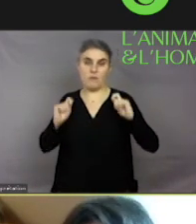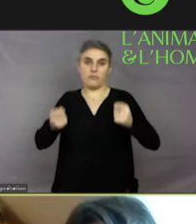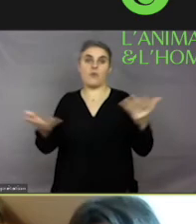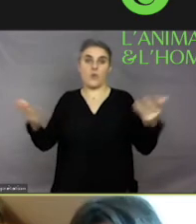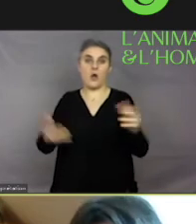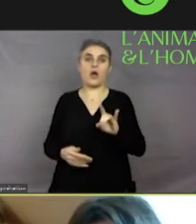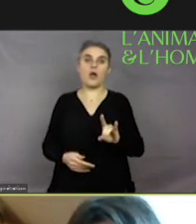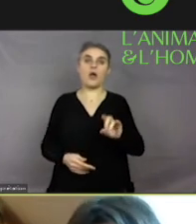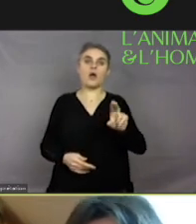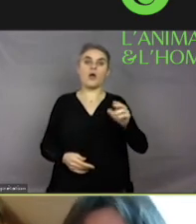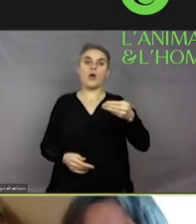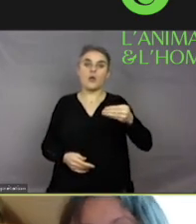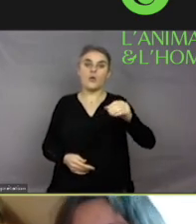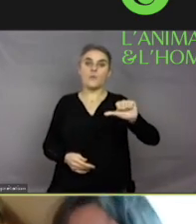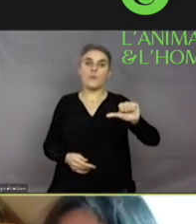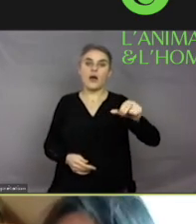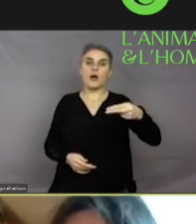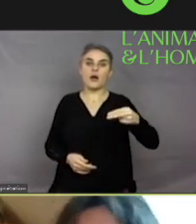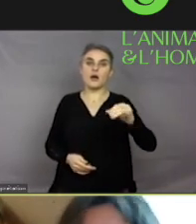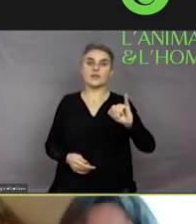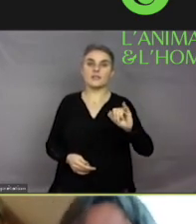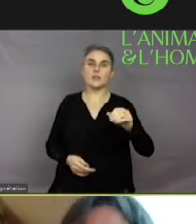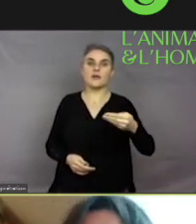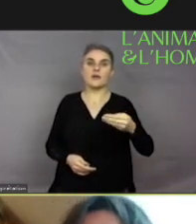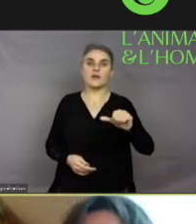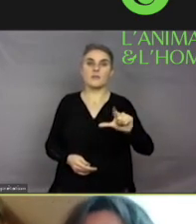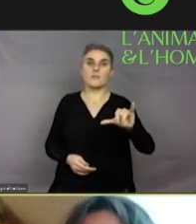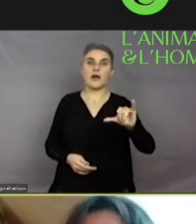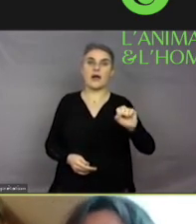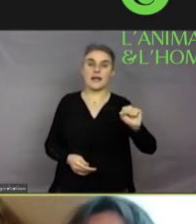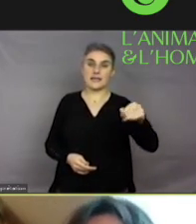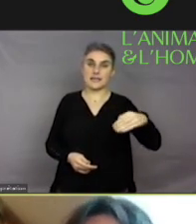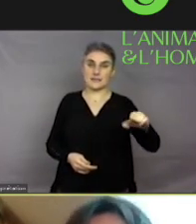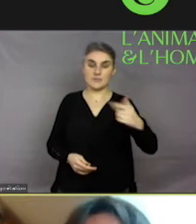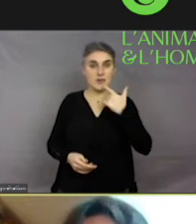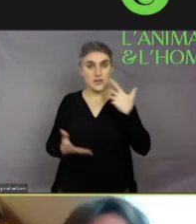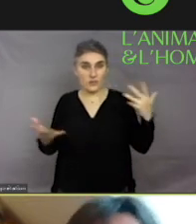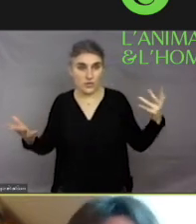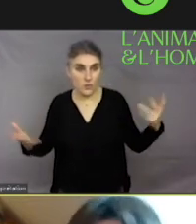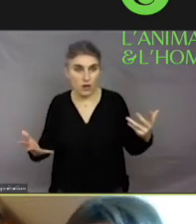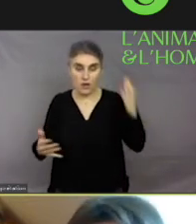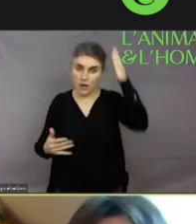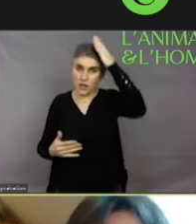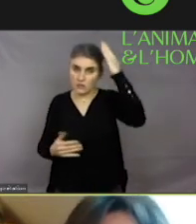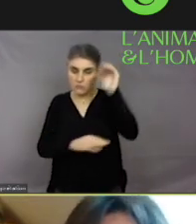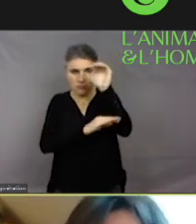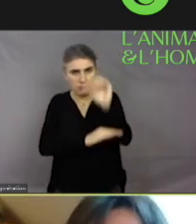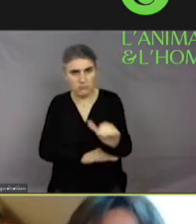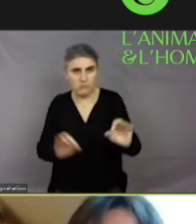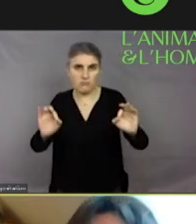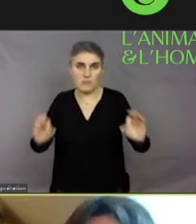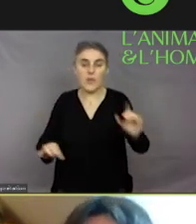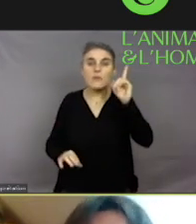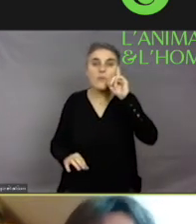humanisme respectueux des animaux parce que, à mon sens, un animal ne peut absolument pas